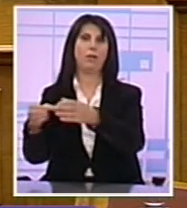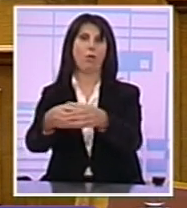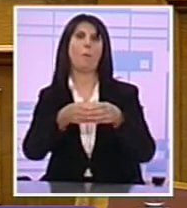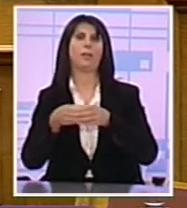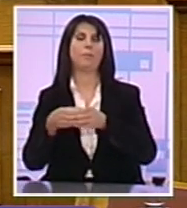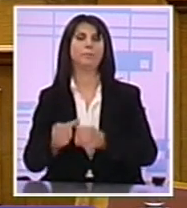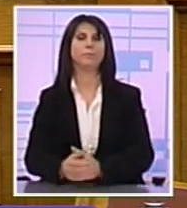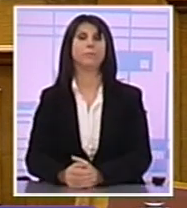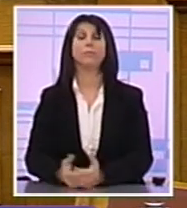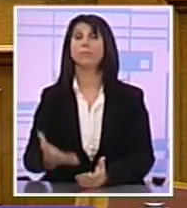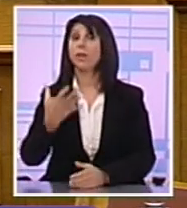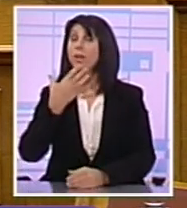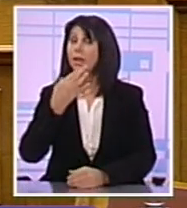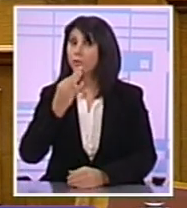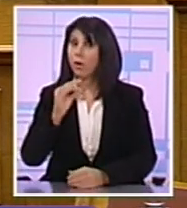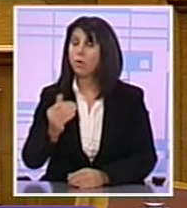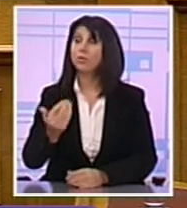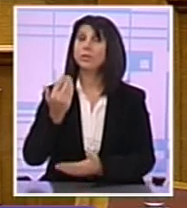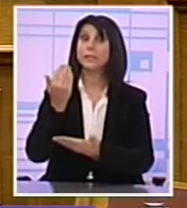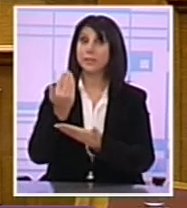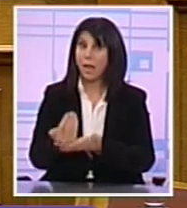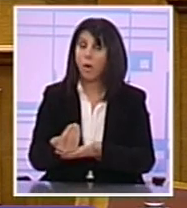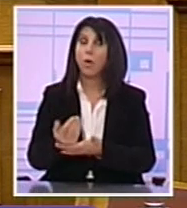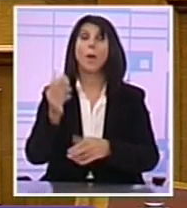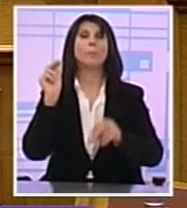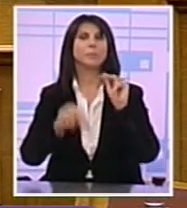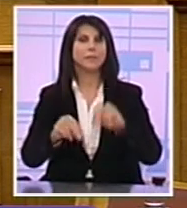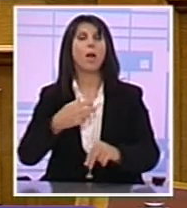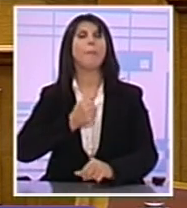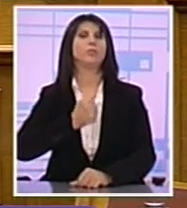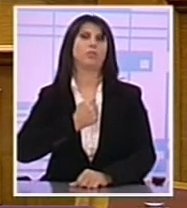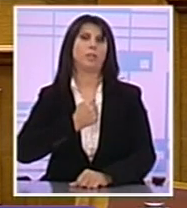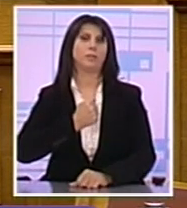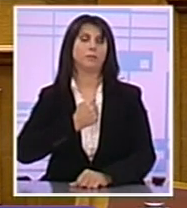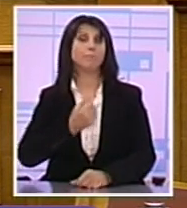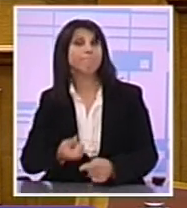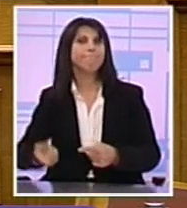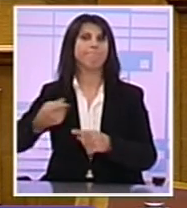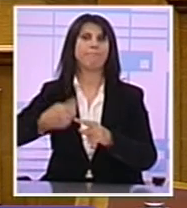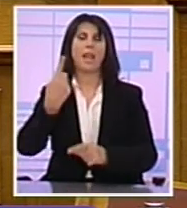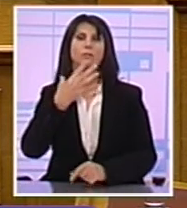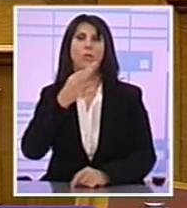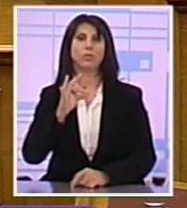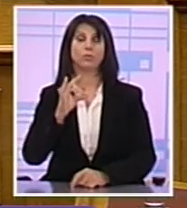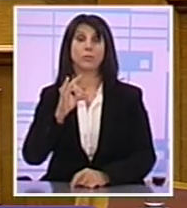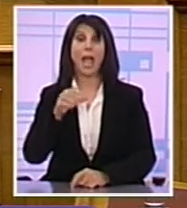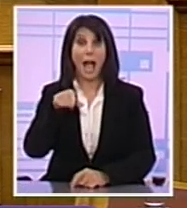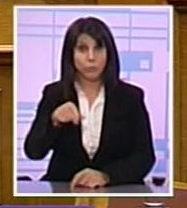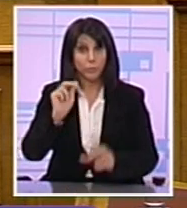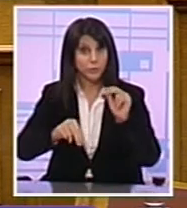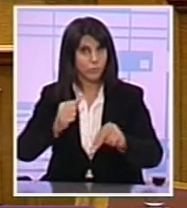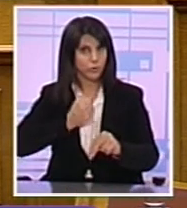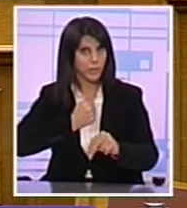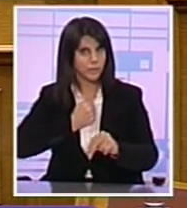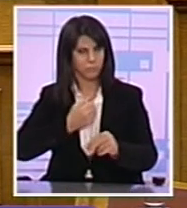Γι' αυτό και ζητώ όμως Και την ψήφο εμπιστοσύνης Για έναν παραπάνω λόγο Ώστε με την ψήφο εμπιστοσύνης